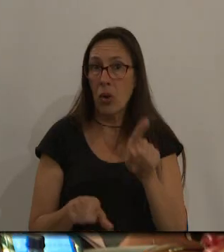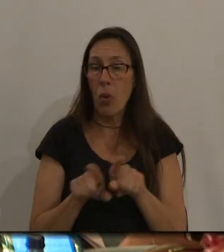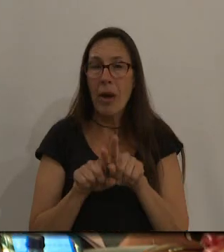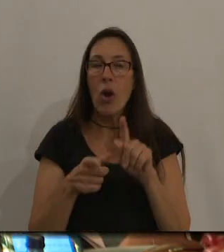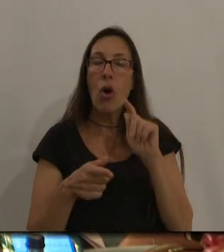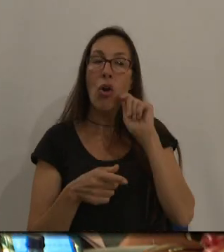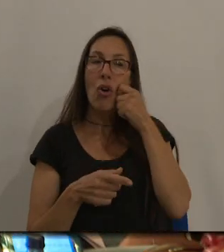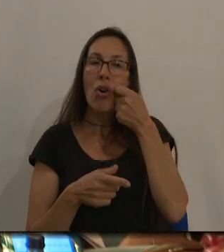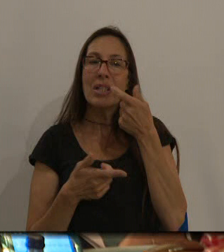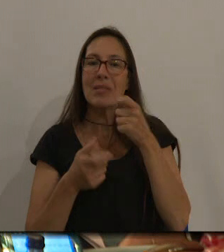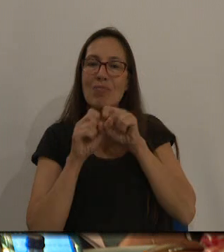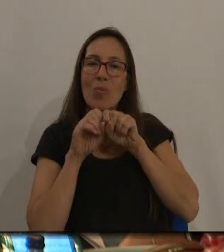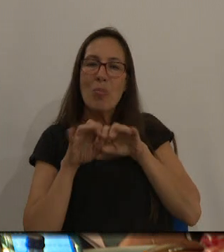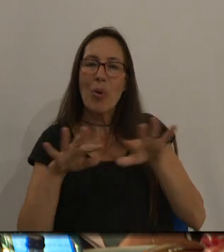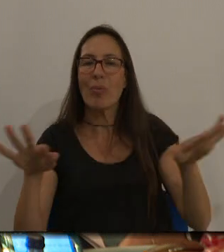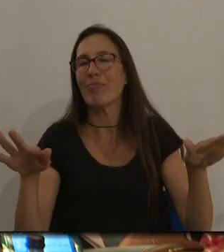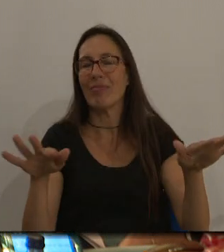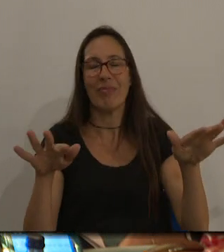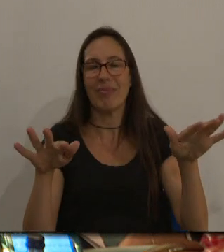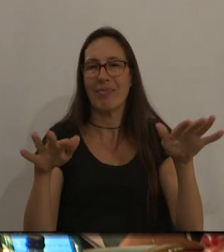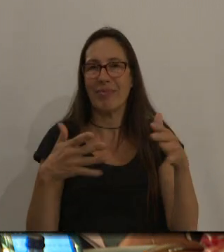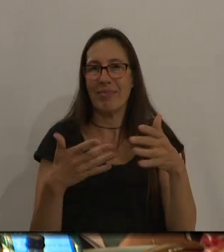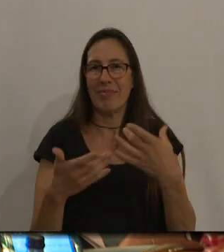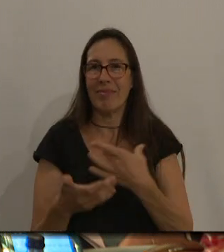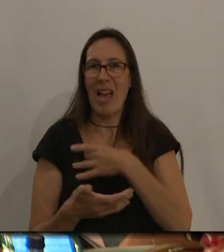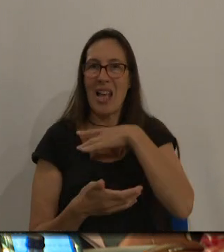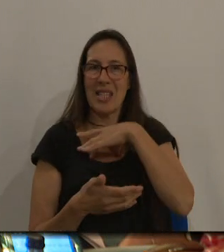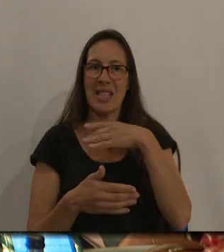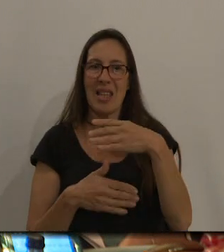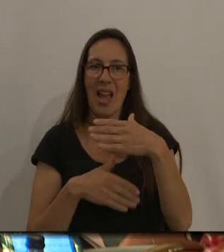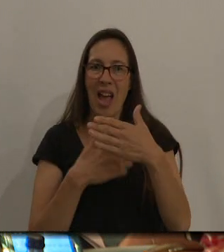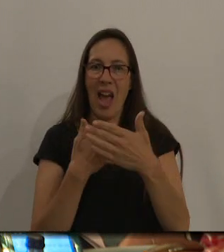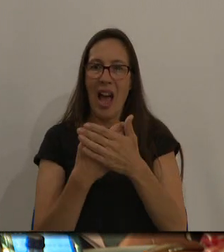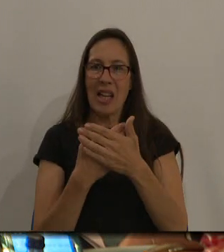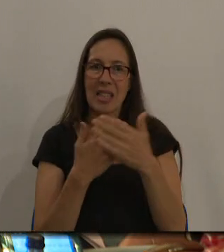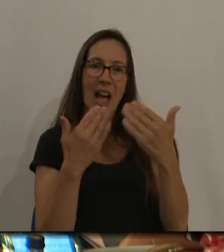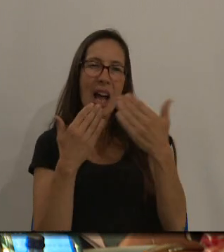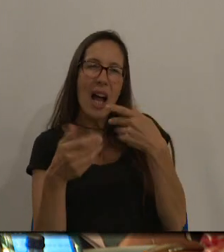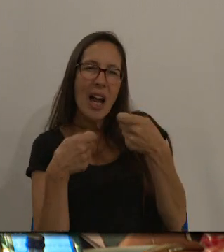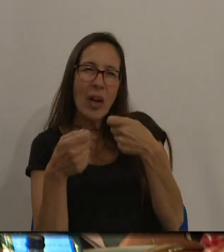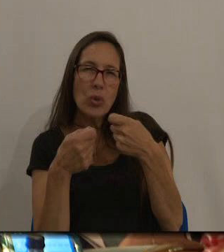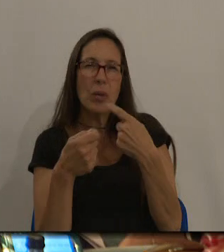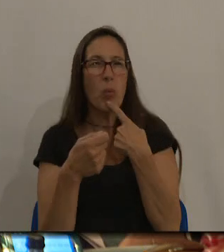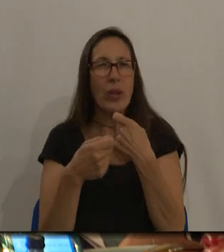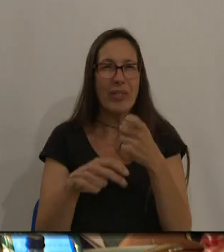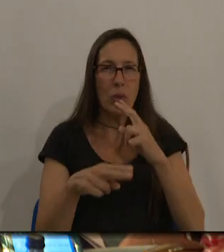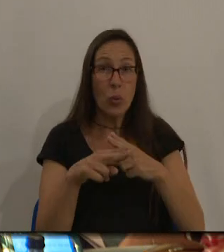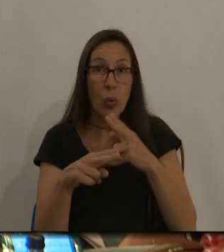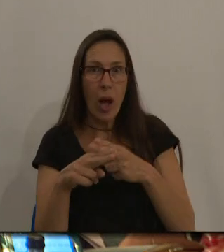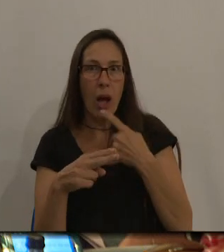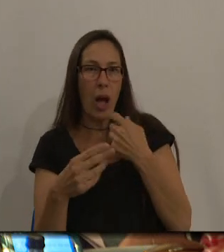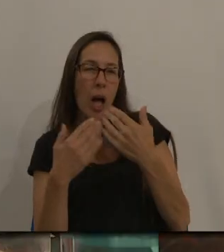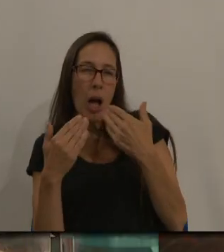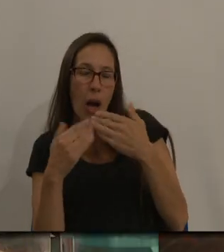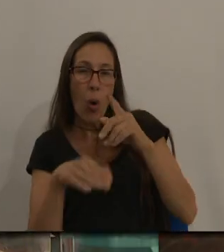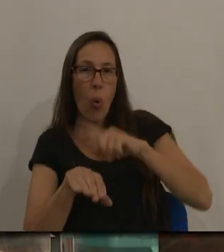parles de més de dues persones, la cosa ja no passa a secret, i podria dificultar això les negociacions que van ser difícils, dures, i fins a